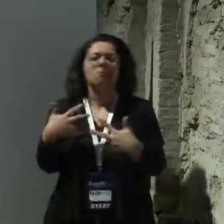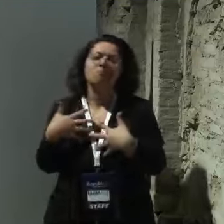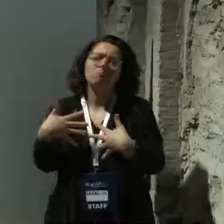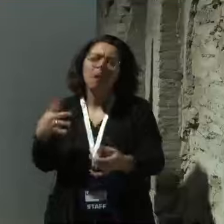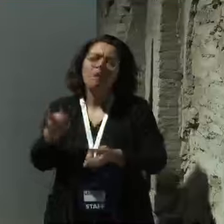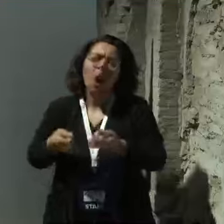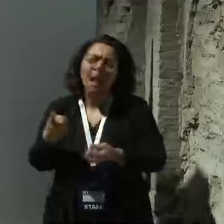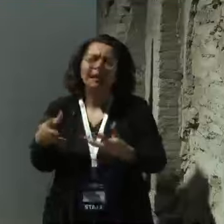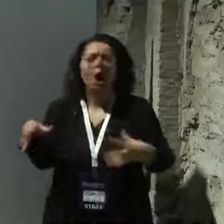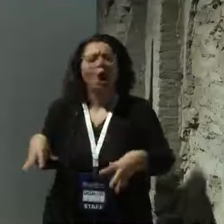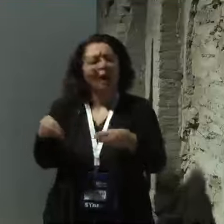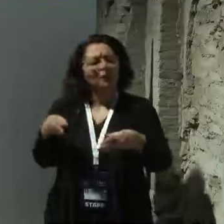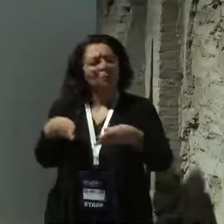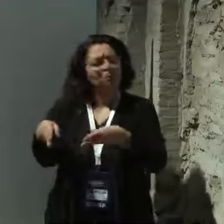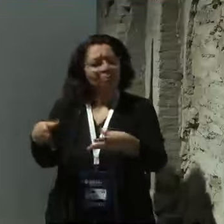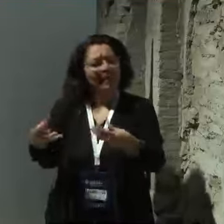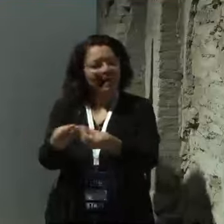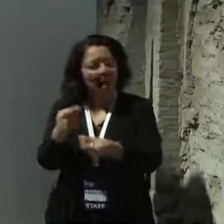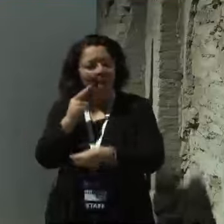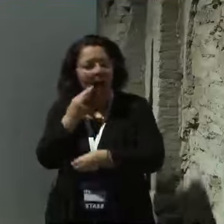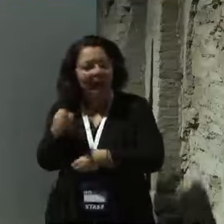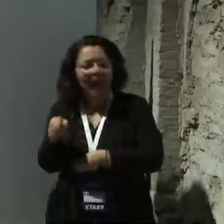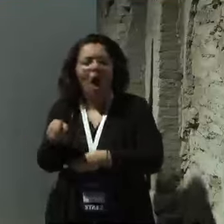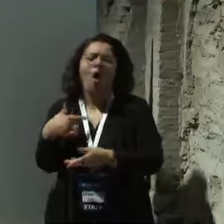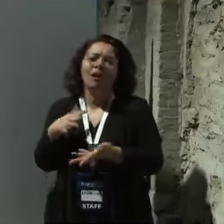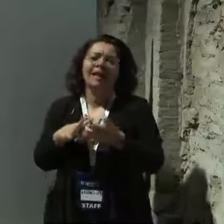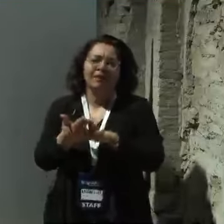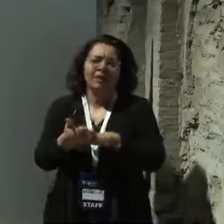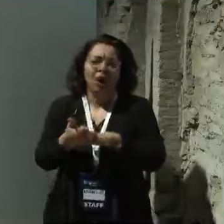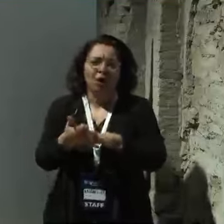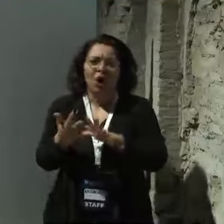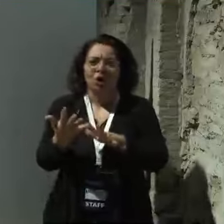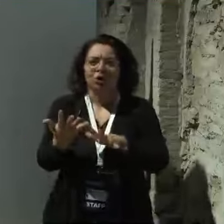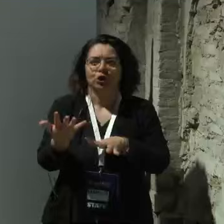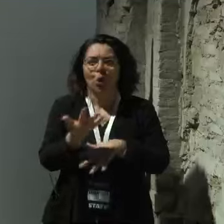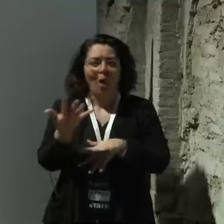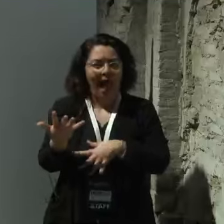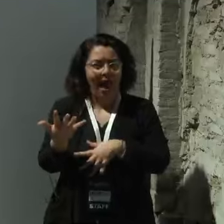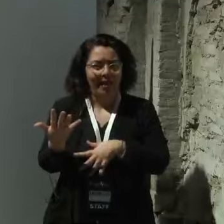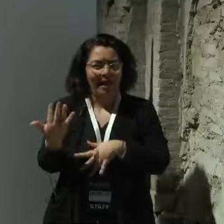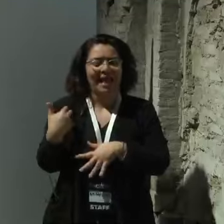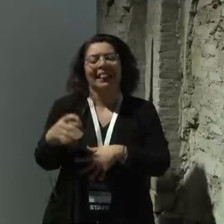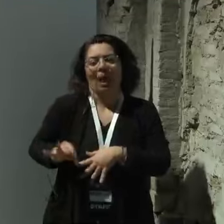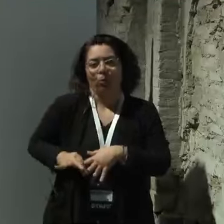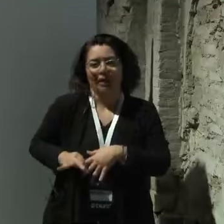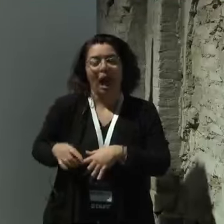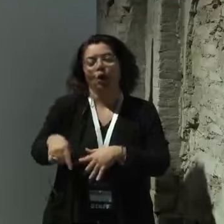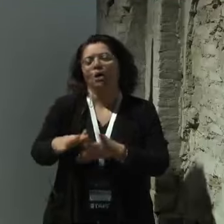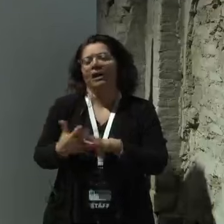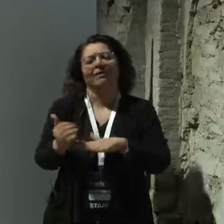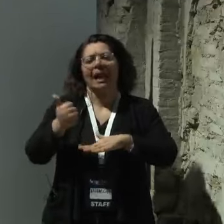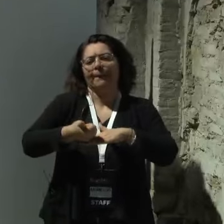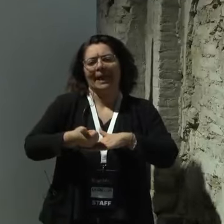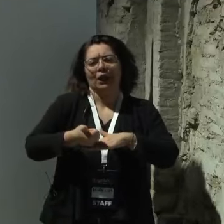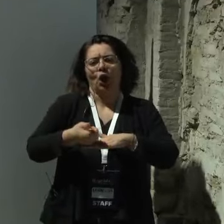percorso con Matteo e ho fatto il deputato nei cinque anni nella precedente legislatura adesso non faccio più il deputato, continuo a fare l'imprenditore cose che